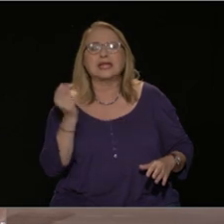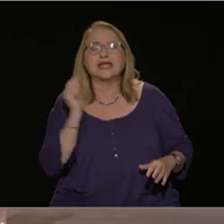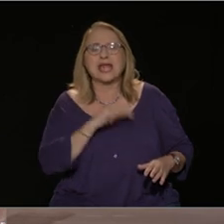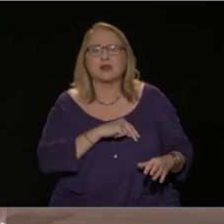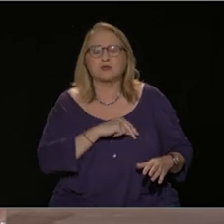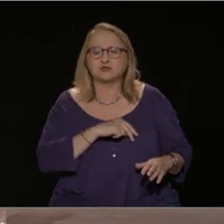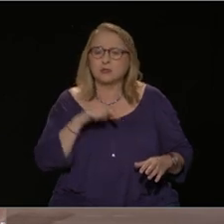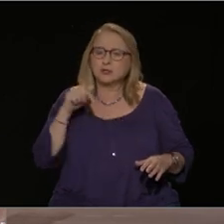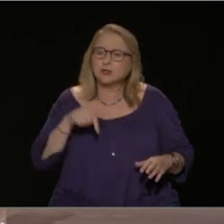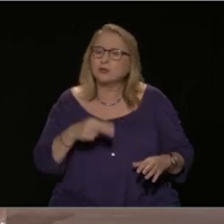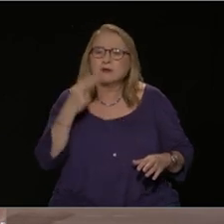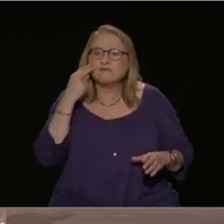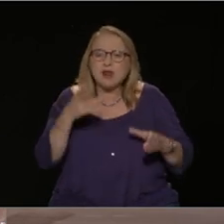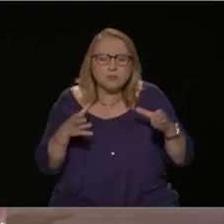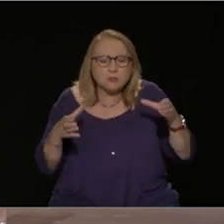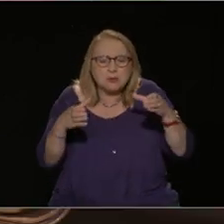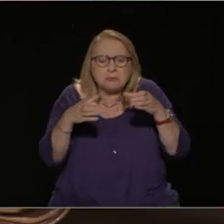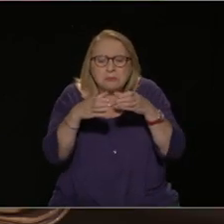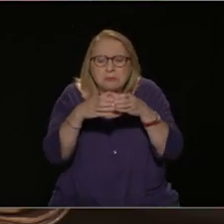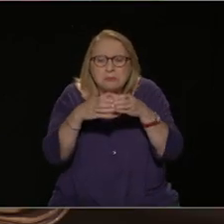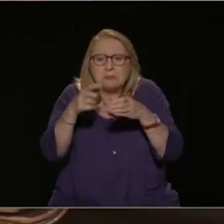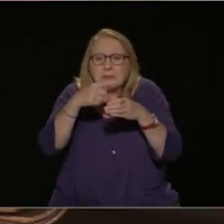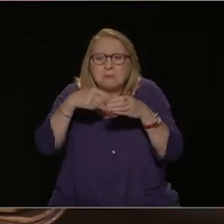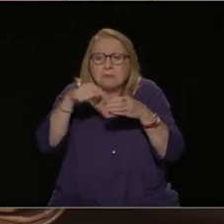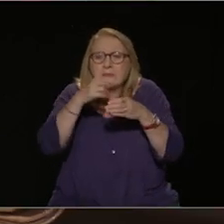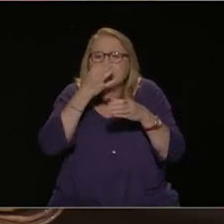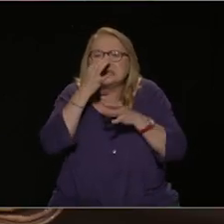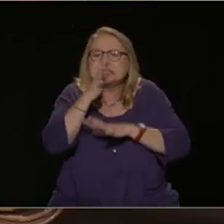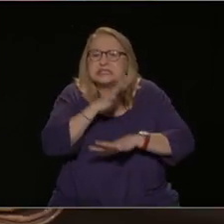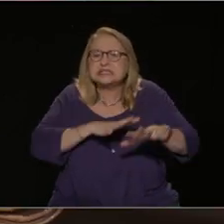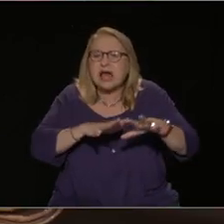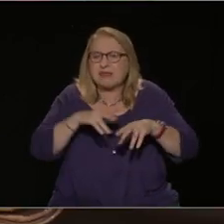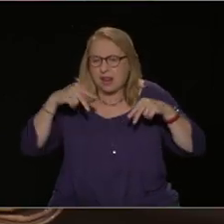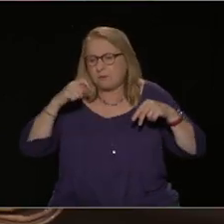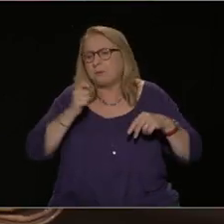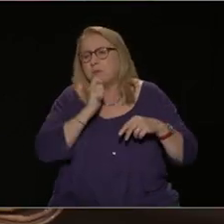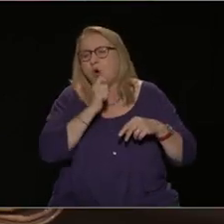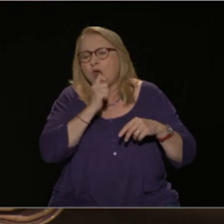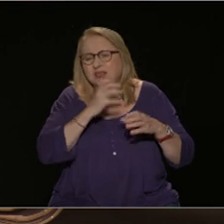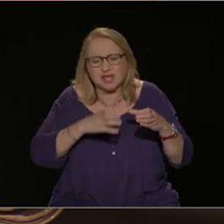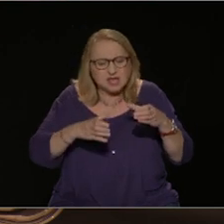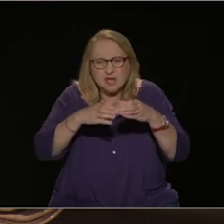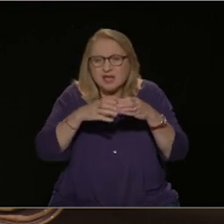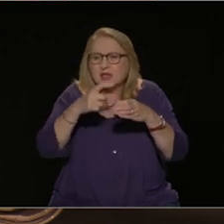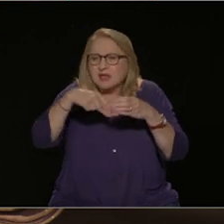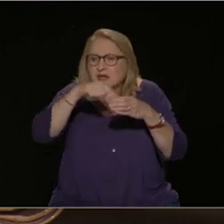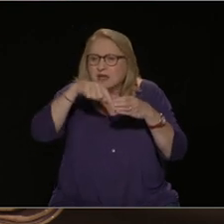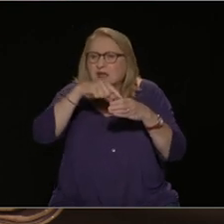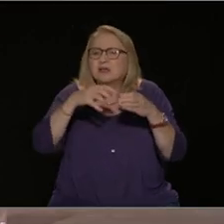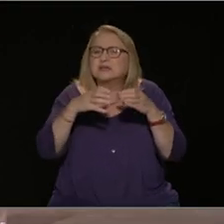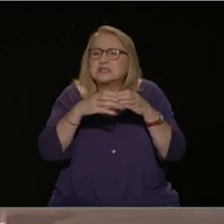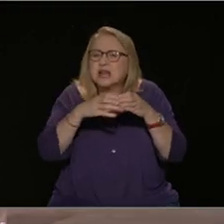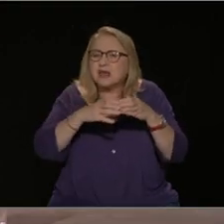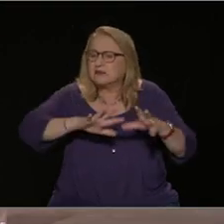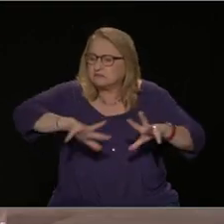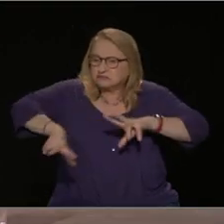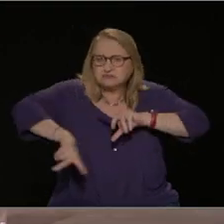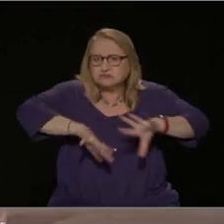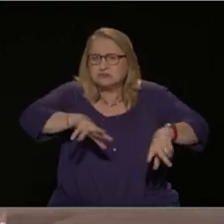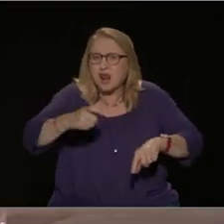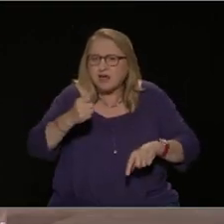με αστυνομοκρατία, με καταστολή, βουτυγμένη στα σκανδαλά, στη διαφορά, στην κλοπή του δημόσιου